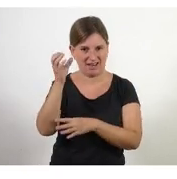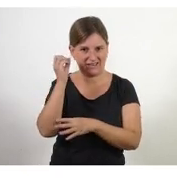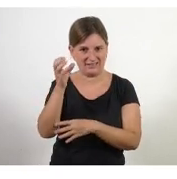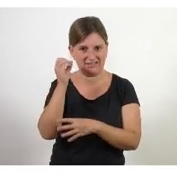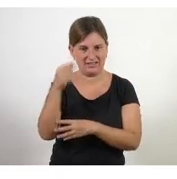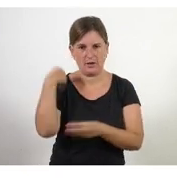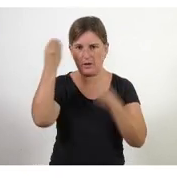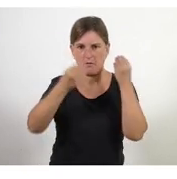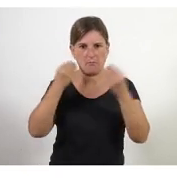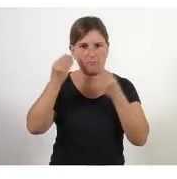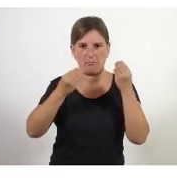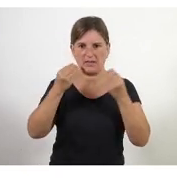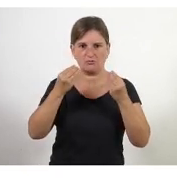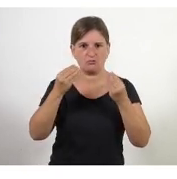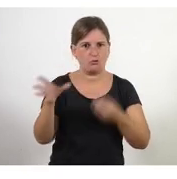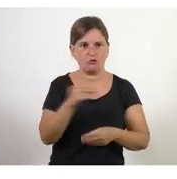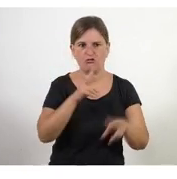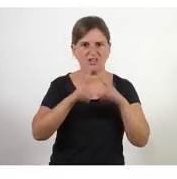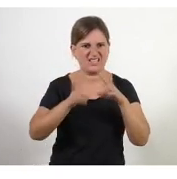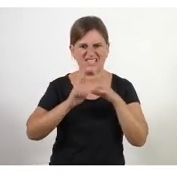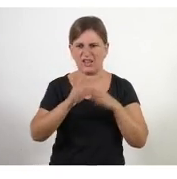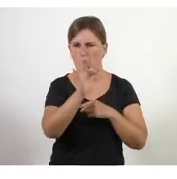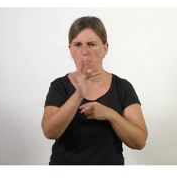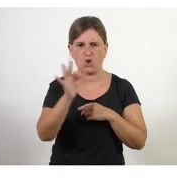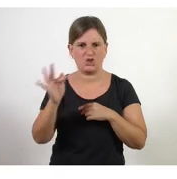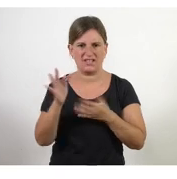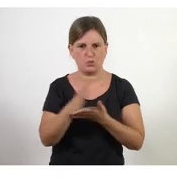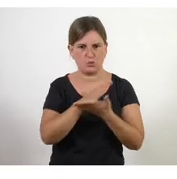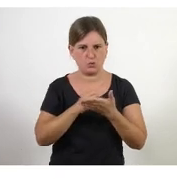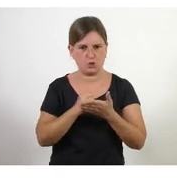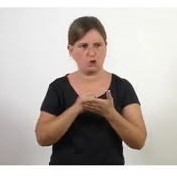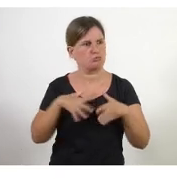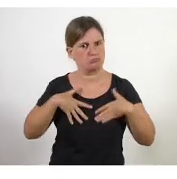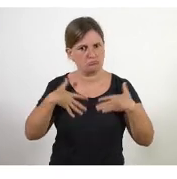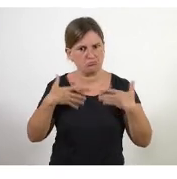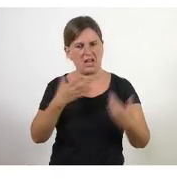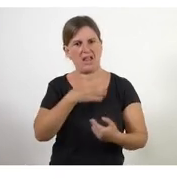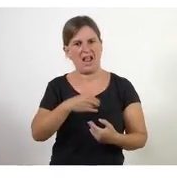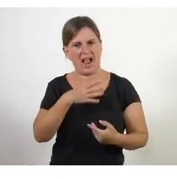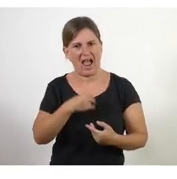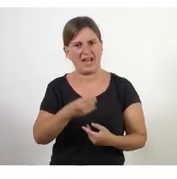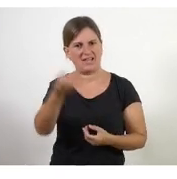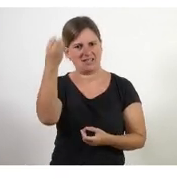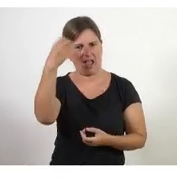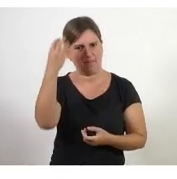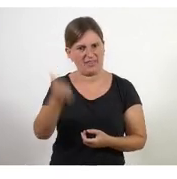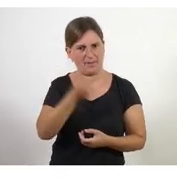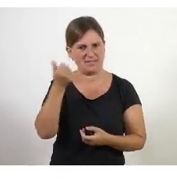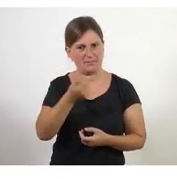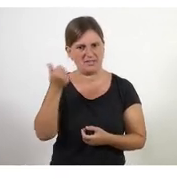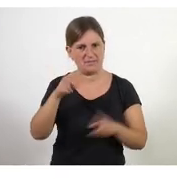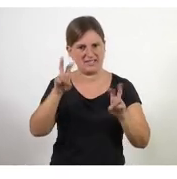jo crec que tothom els comentaris del xat són super positius o sigui que hi molta satisfacció i ganes de saber més i aprendre més sobre